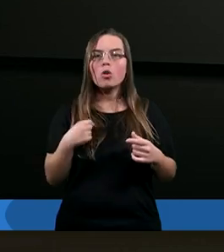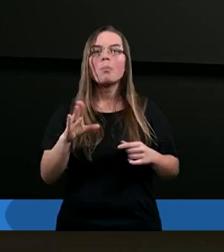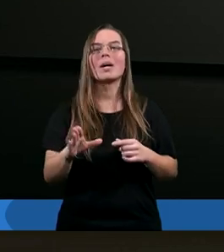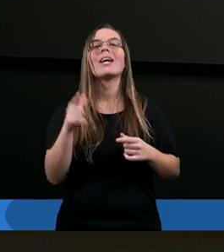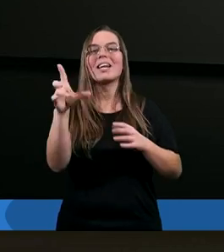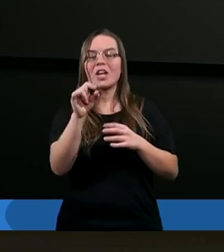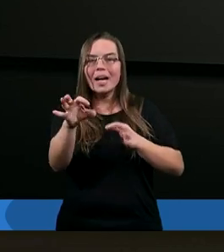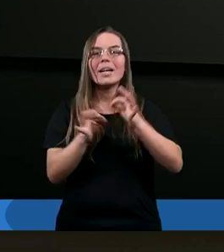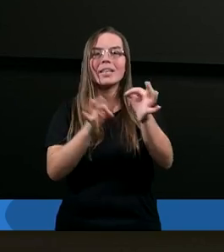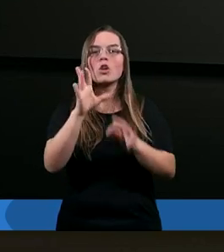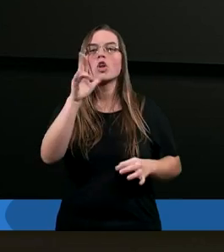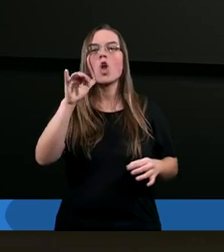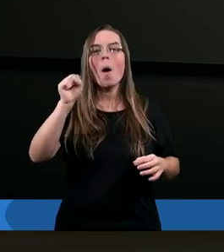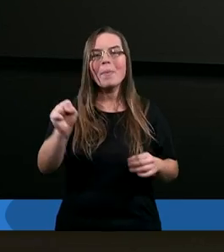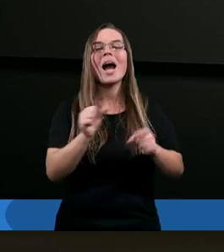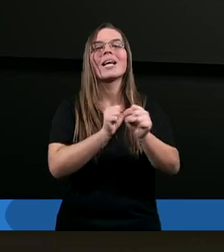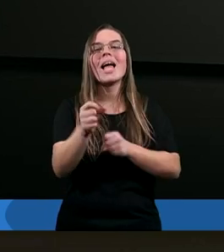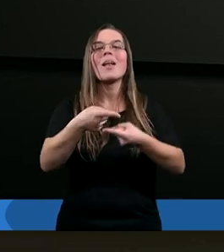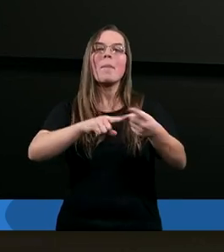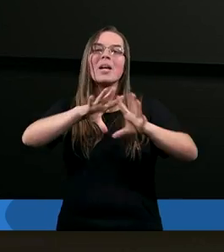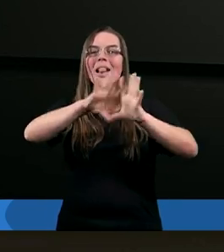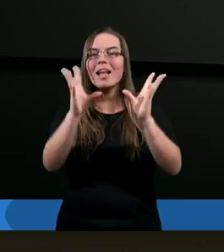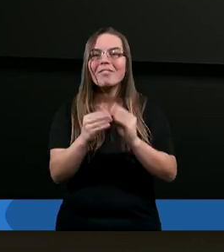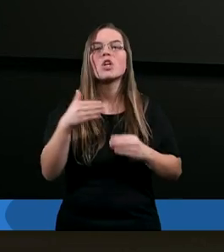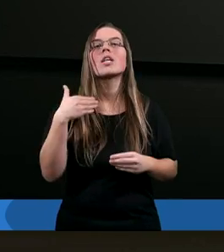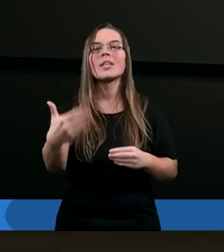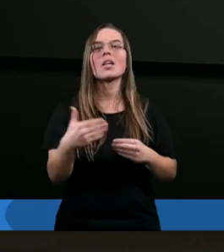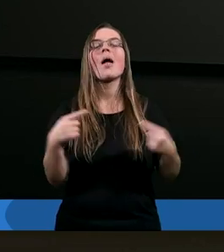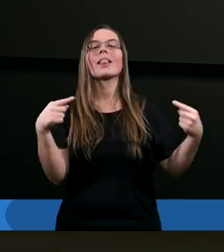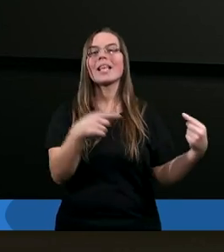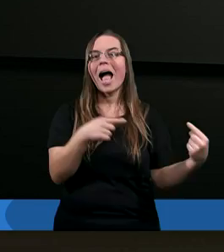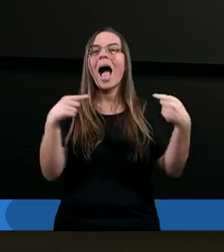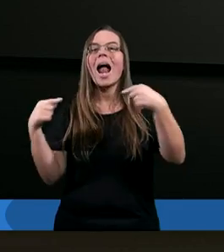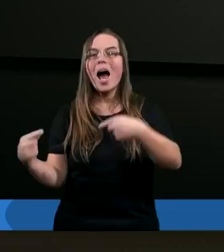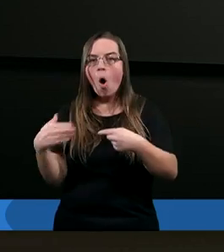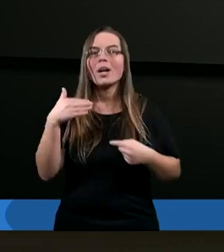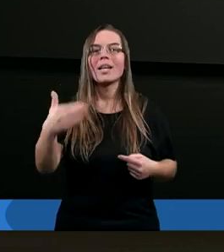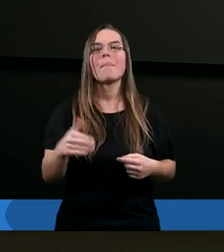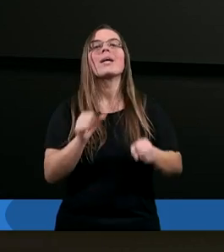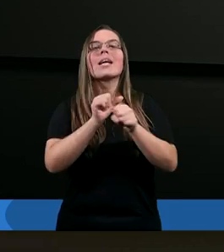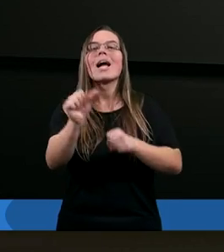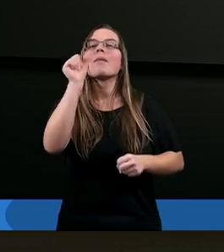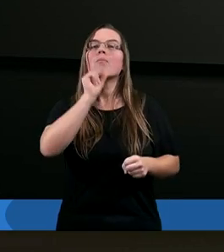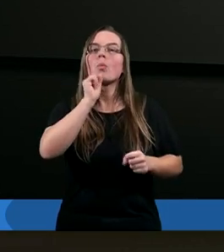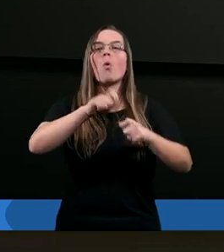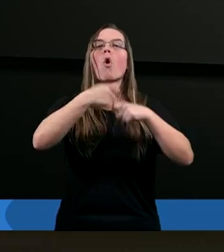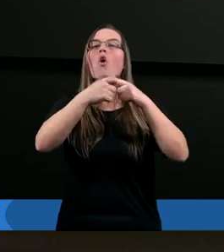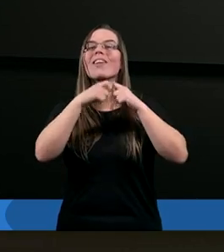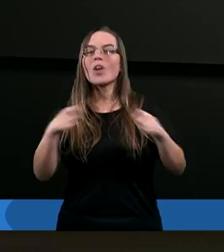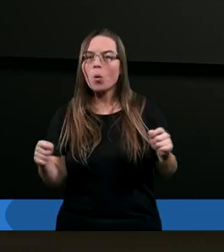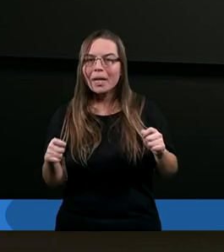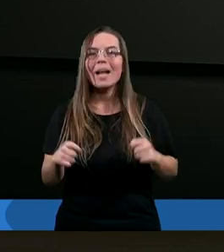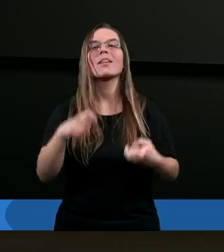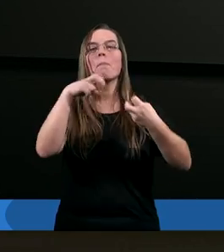historia Hioba jest przede wszystkim dialogiem. Jest próbą rozwiązania